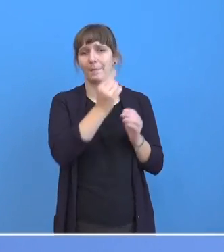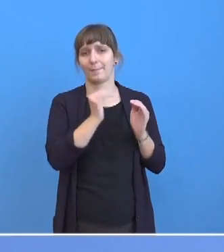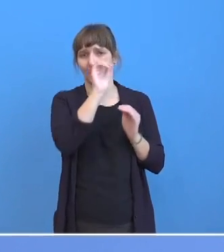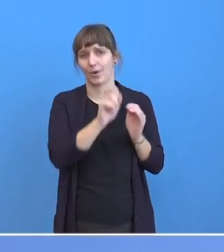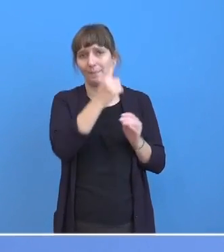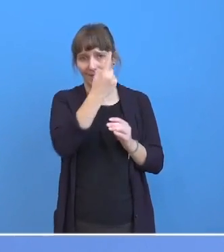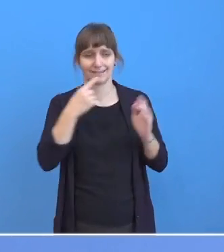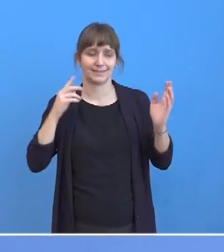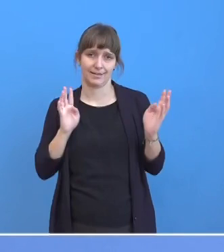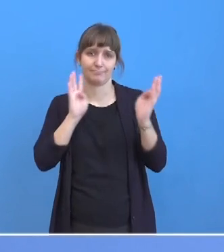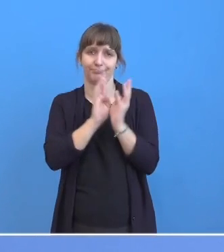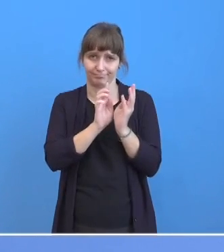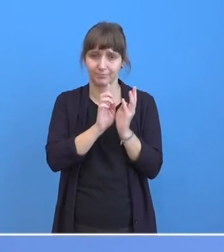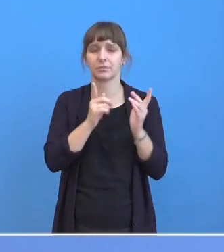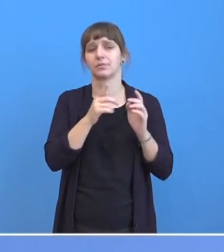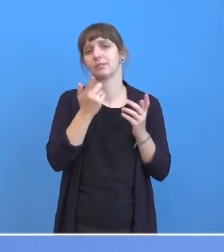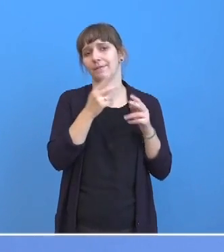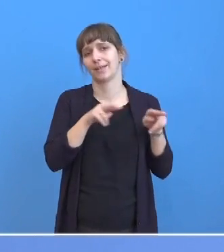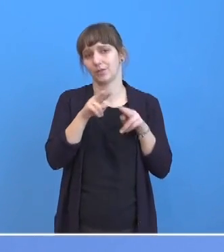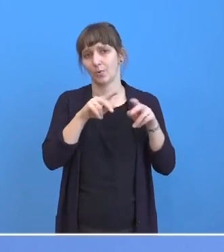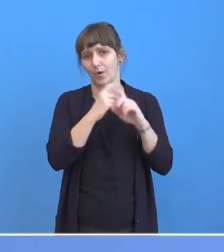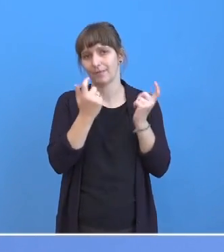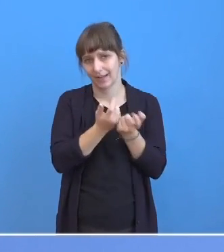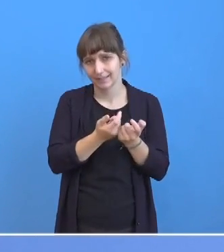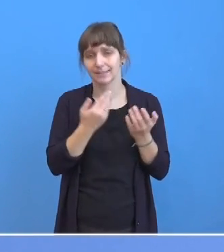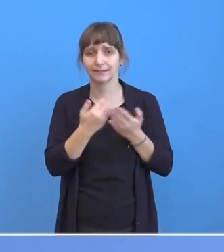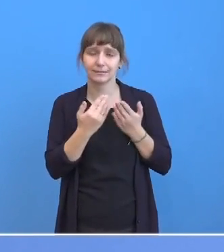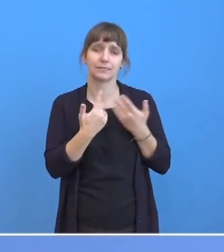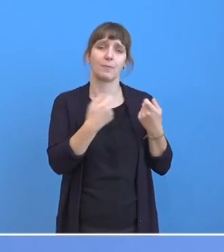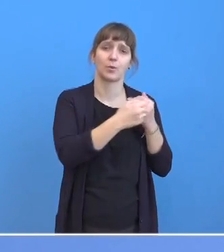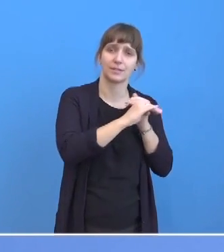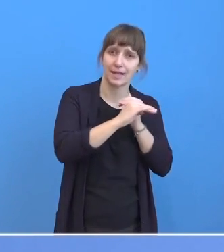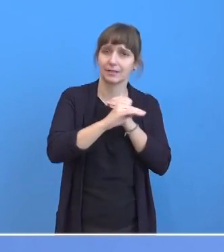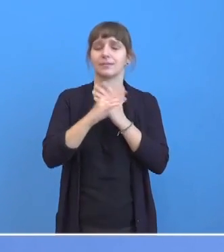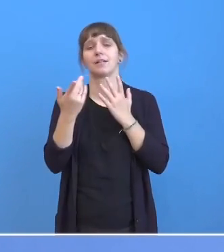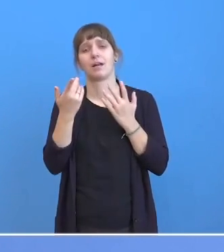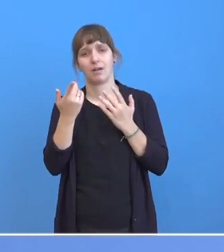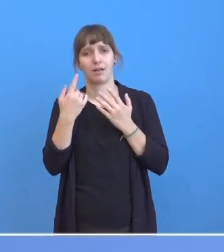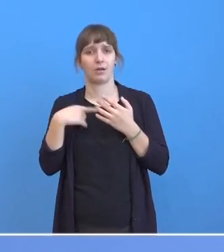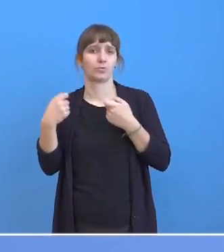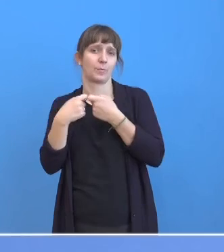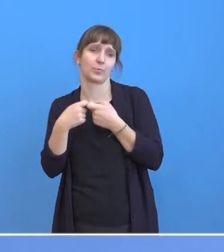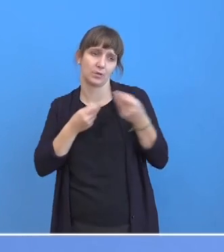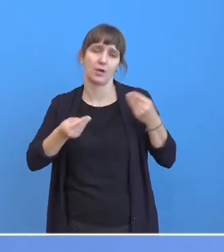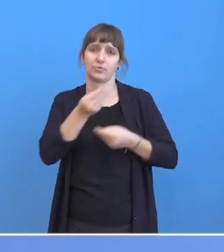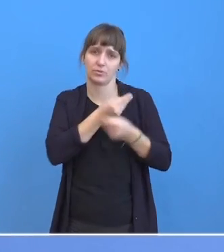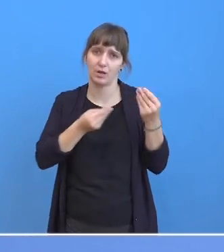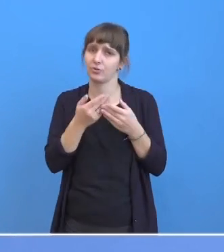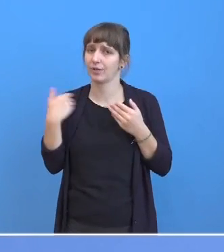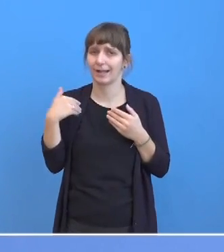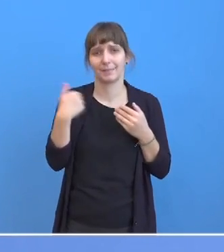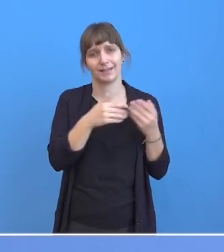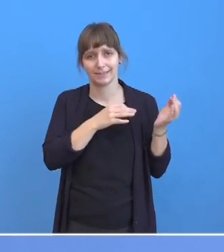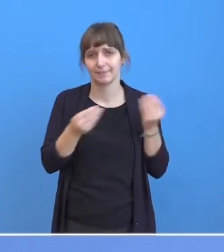Das gehört zum Austausch von Bund und Ländern, den wir ja seit Ausbruch der Pandemie regelmäßig und auf unterschiedlichsten Ebenen pflegen.